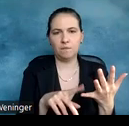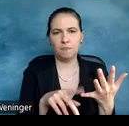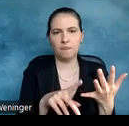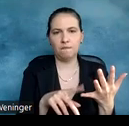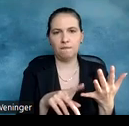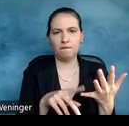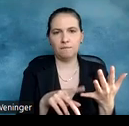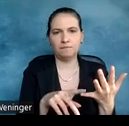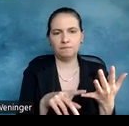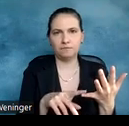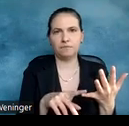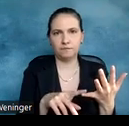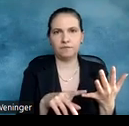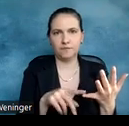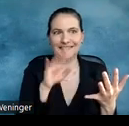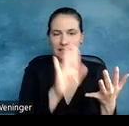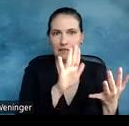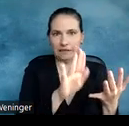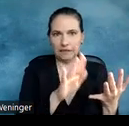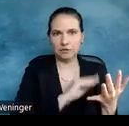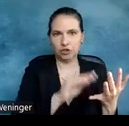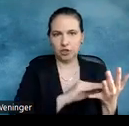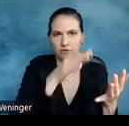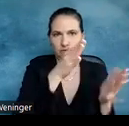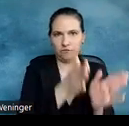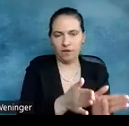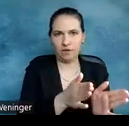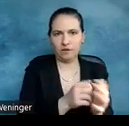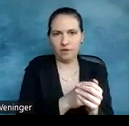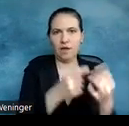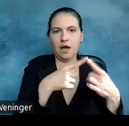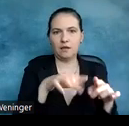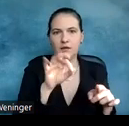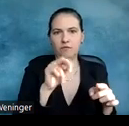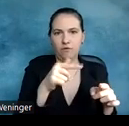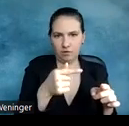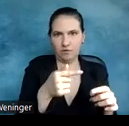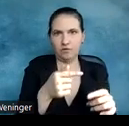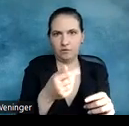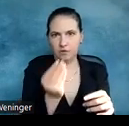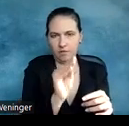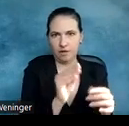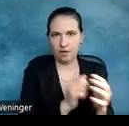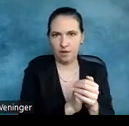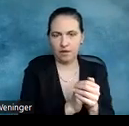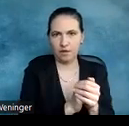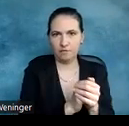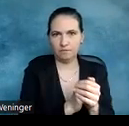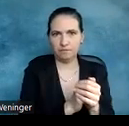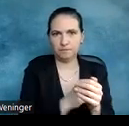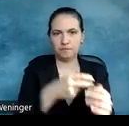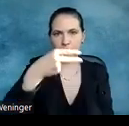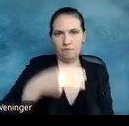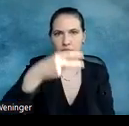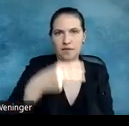von Lexend andere Fonts, die dazugehören. Jeweils mit normalem